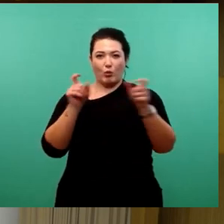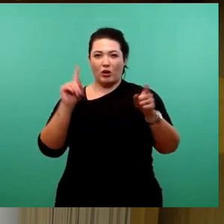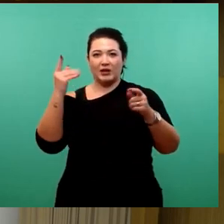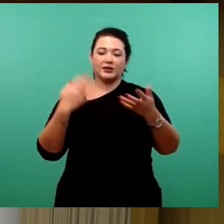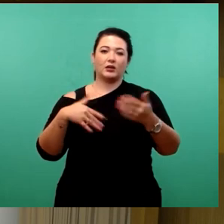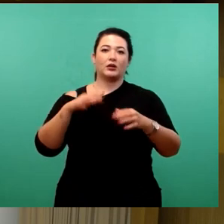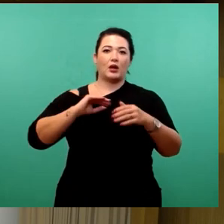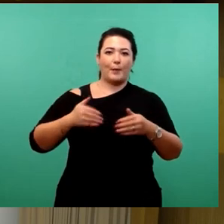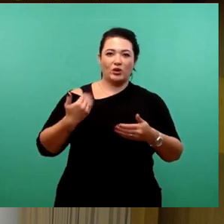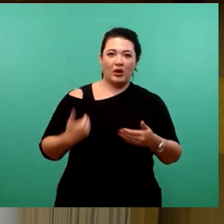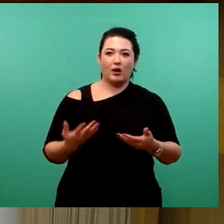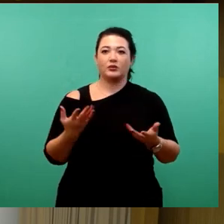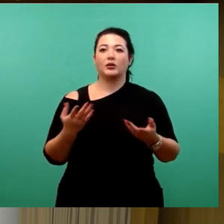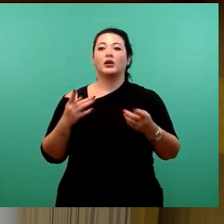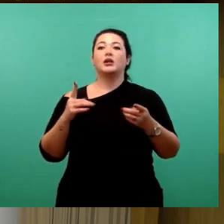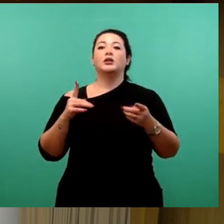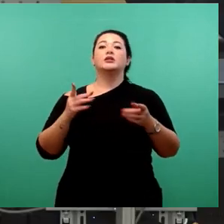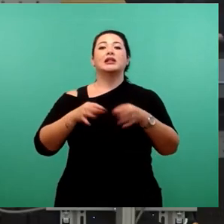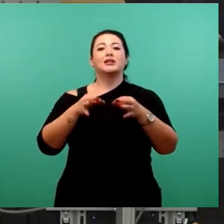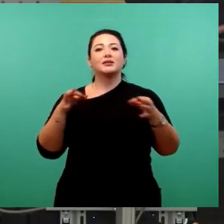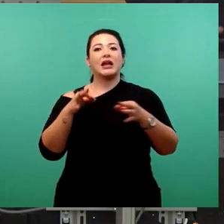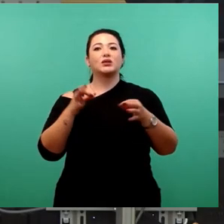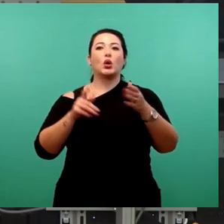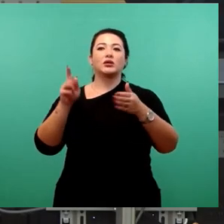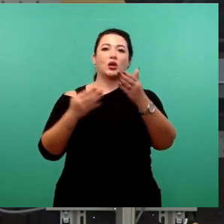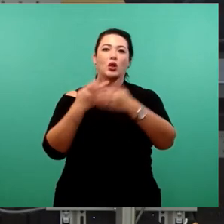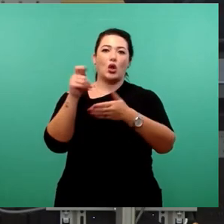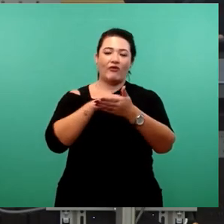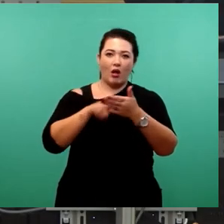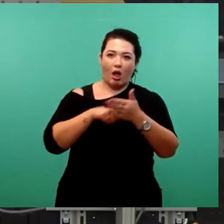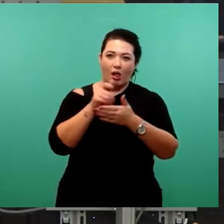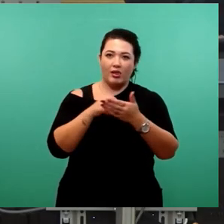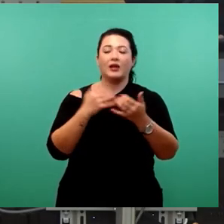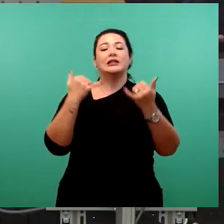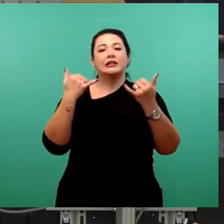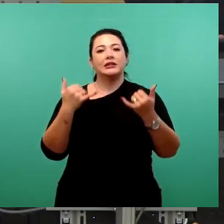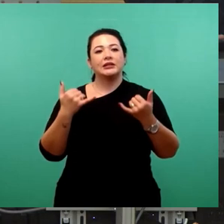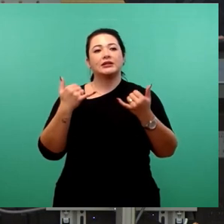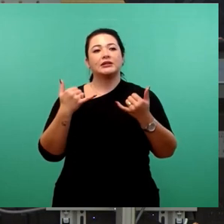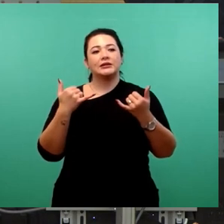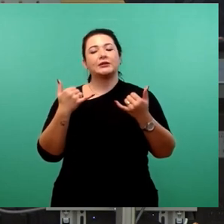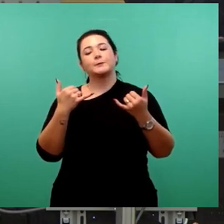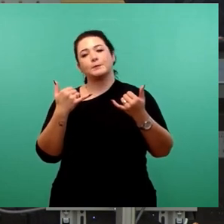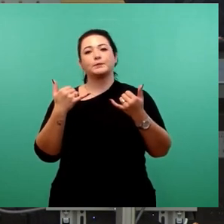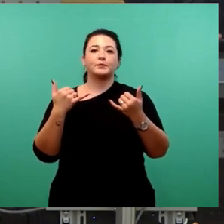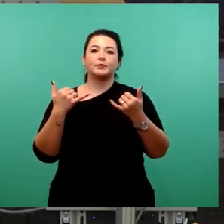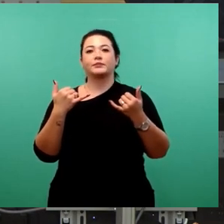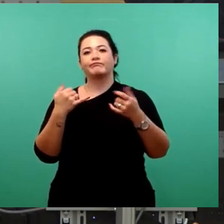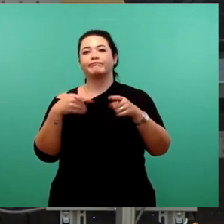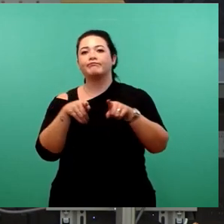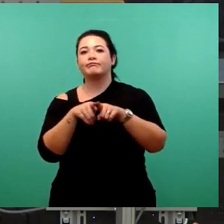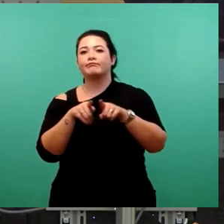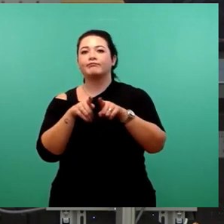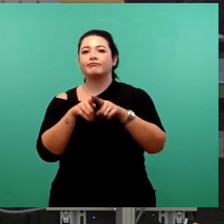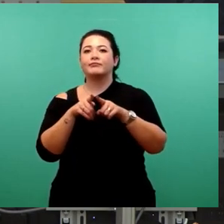diese Hauptsatzungsnovellierung ist genauso wie die jetzt anstehenden Wahlen natürlich nichts anderes als eine vertane Chance.